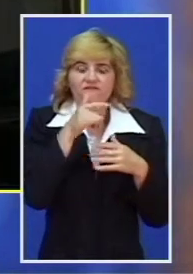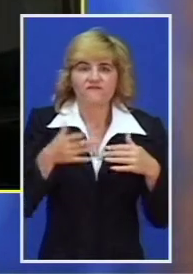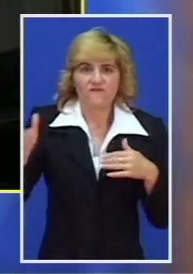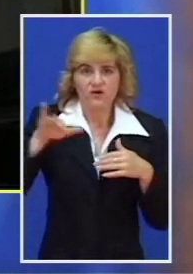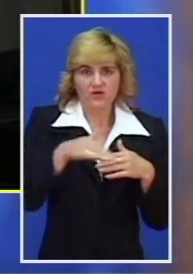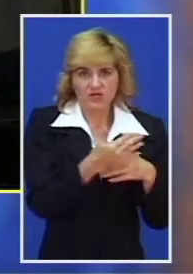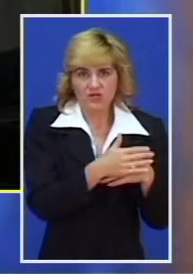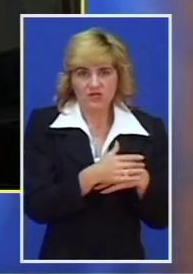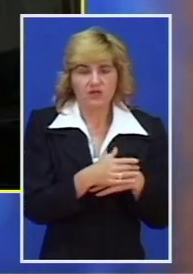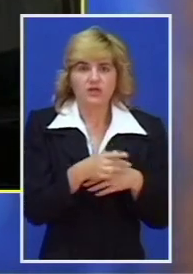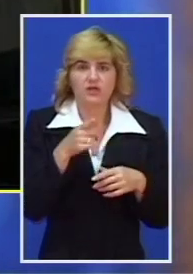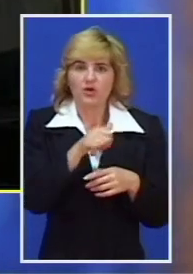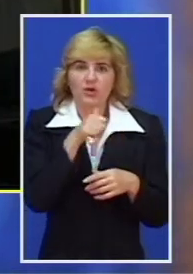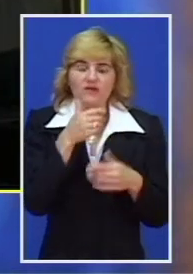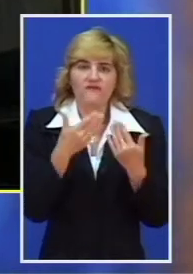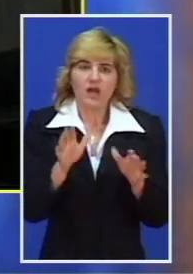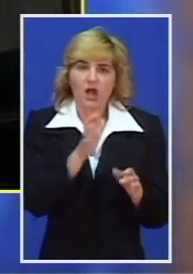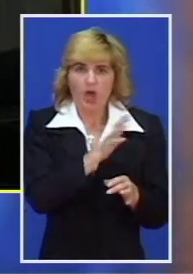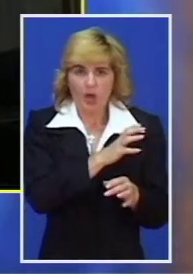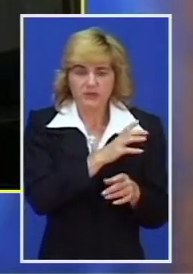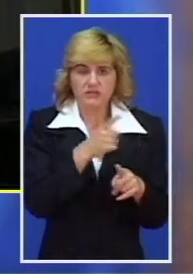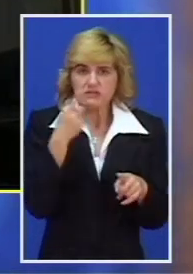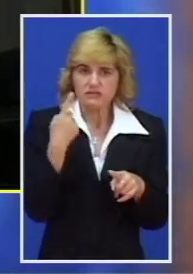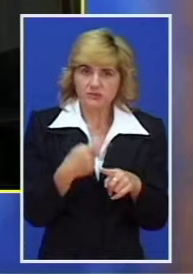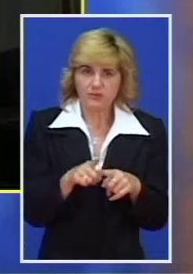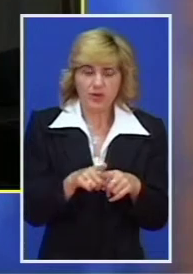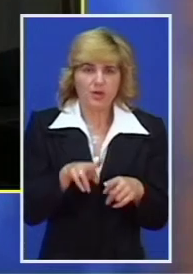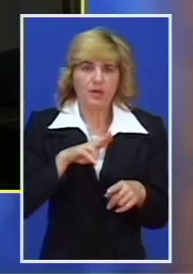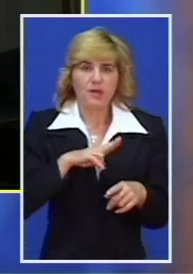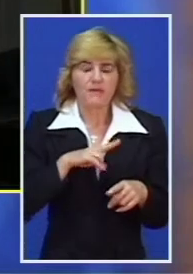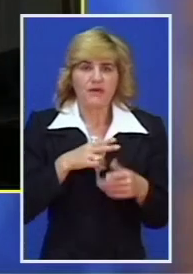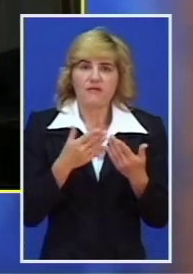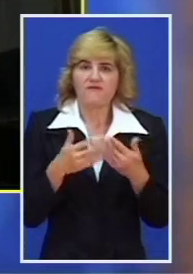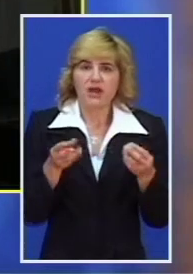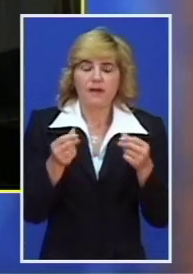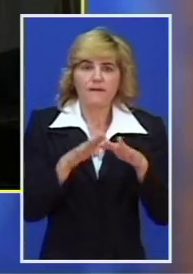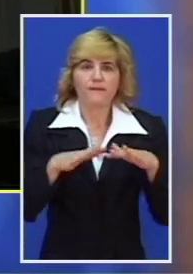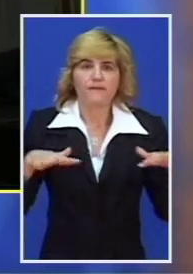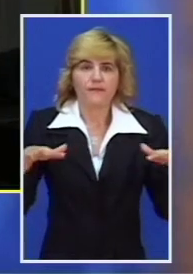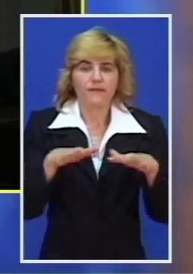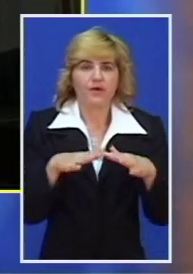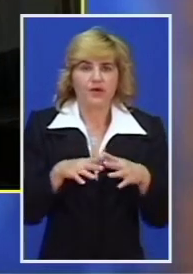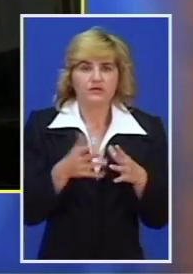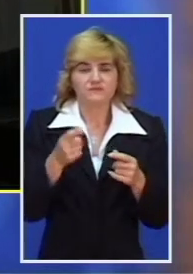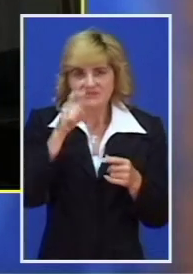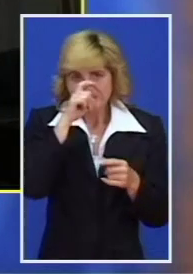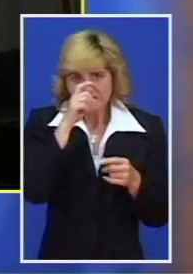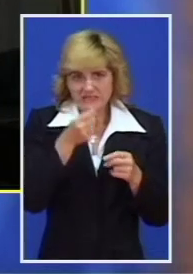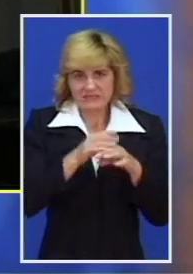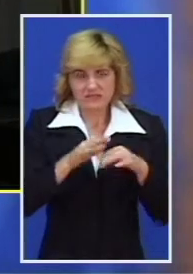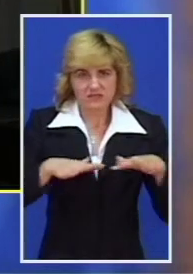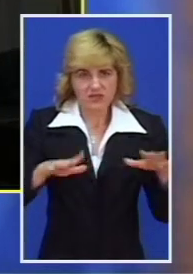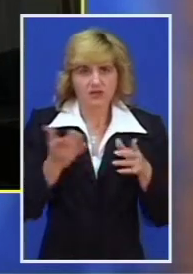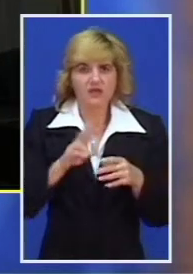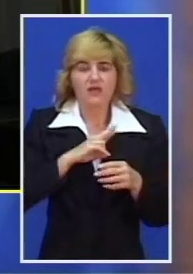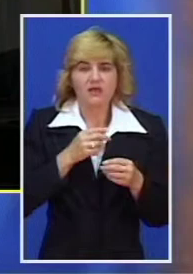pa je ta opasnost još tim veća što imamo prilično velike površine, recimo 10% pod Crnim borom, gde ima